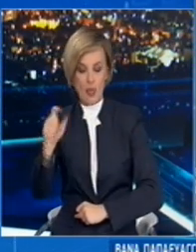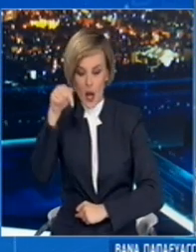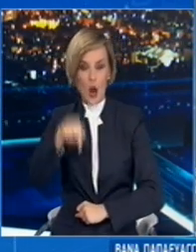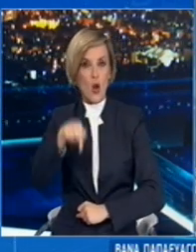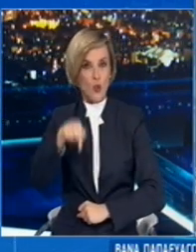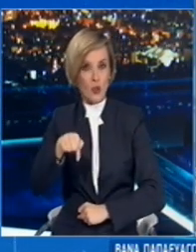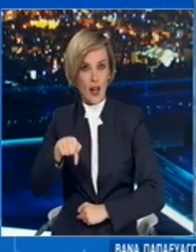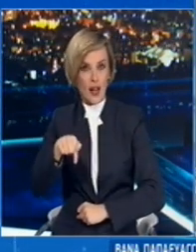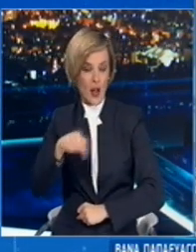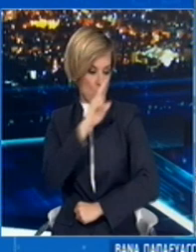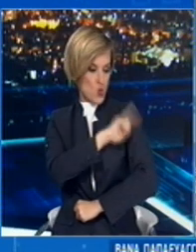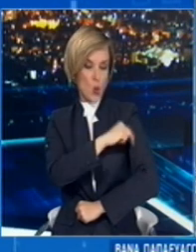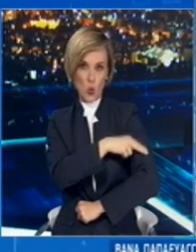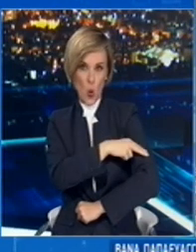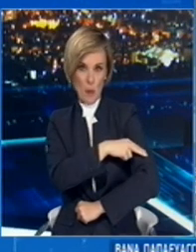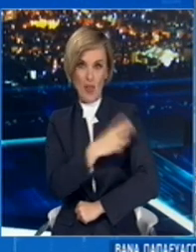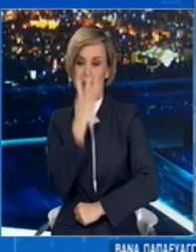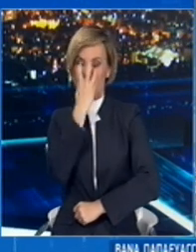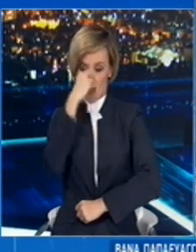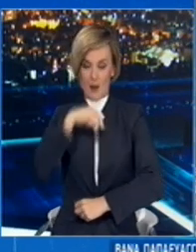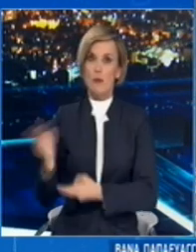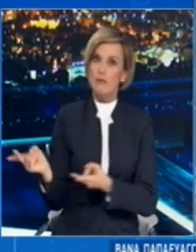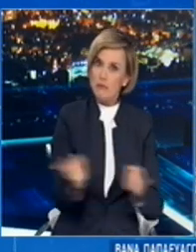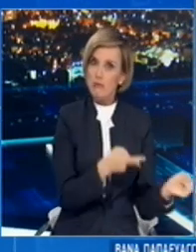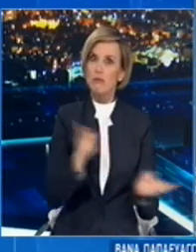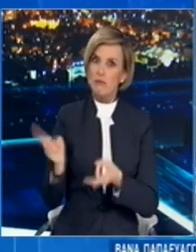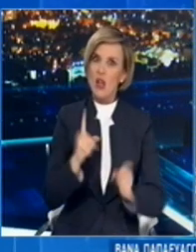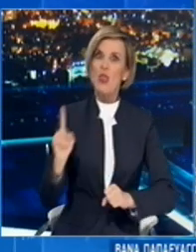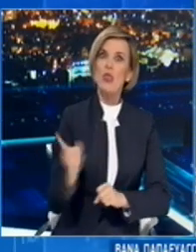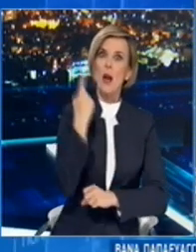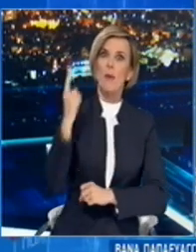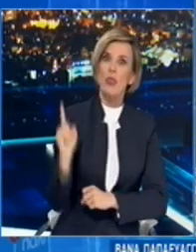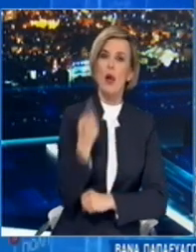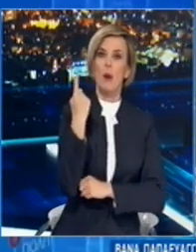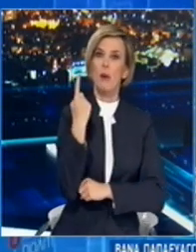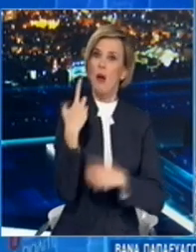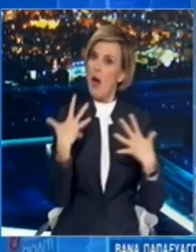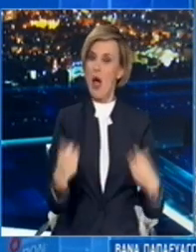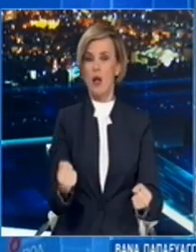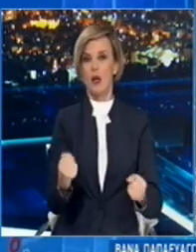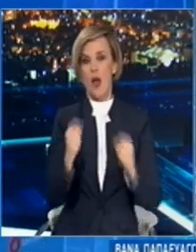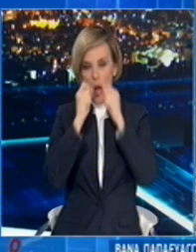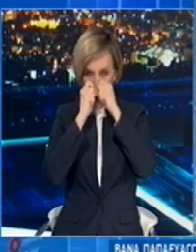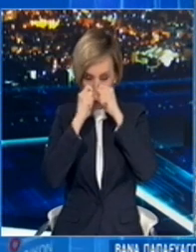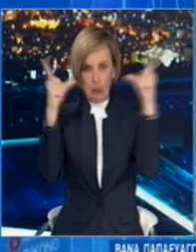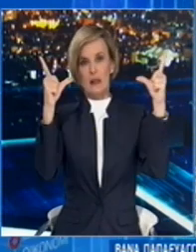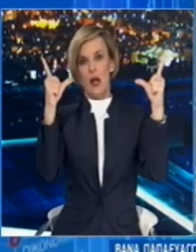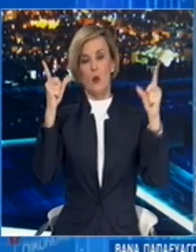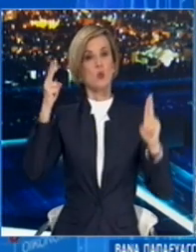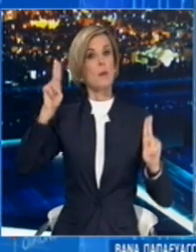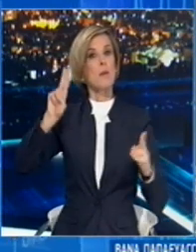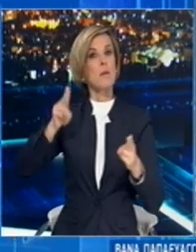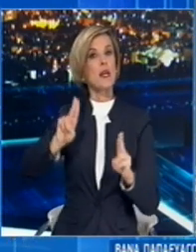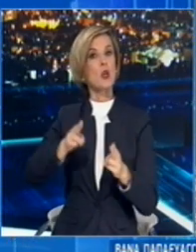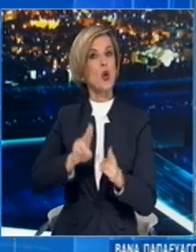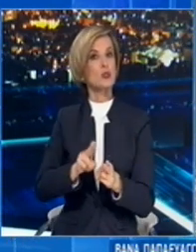βγήκε από τις ΜΕΡ ήταν μεγαλύτερος από αυτούς που διασωληνώθηκαν. Ξεκάθαρα επιτέλους αυτή την εβδομάδα μειώθηκε και ο αριθμός των